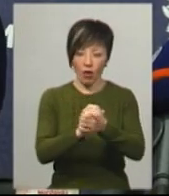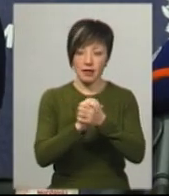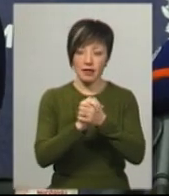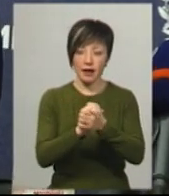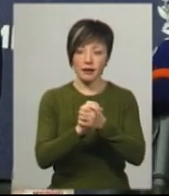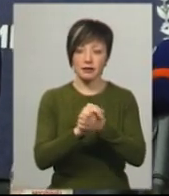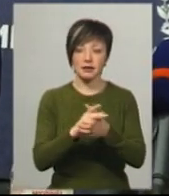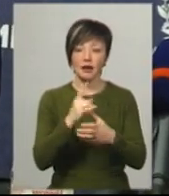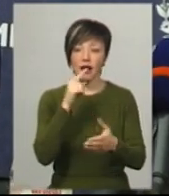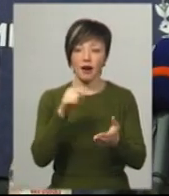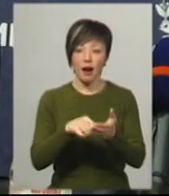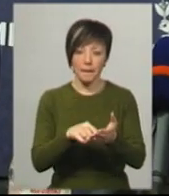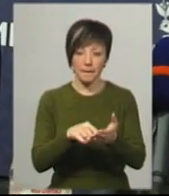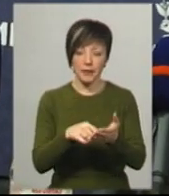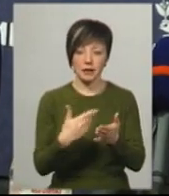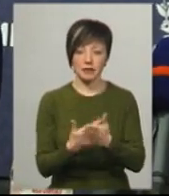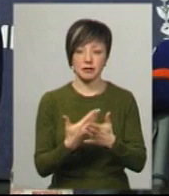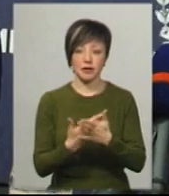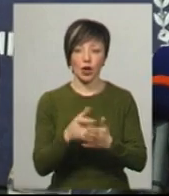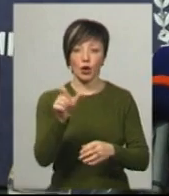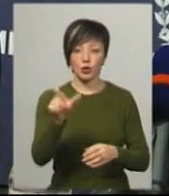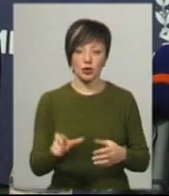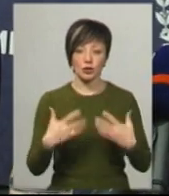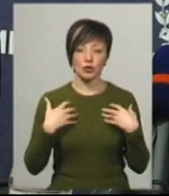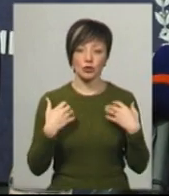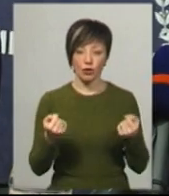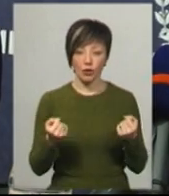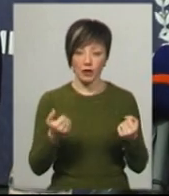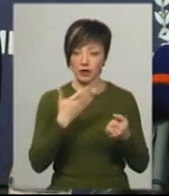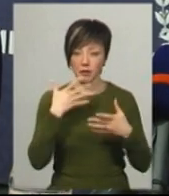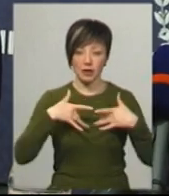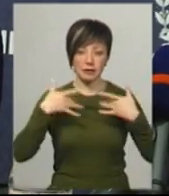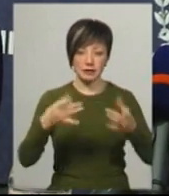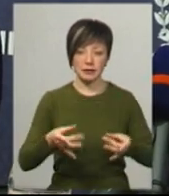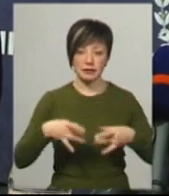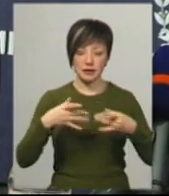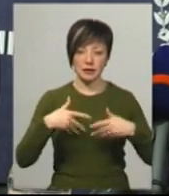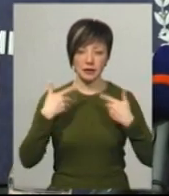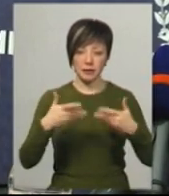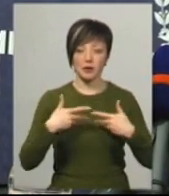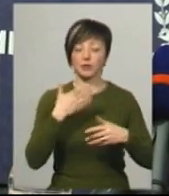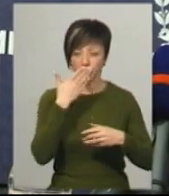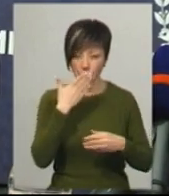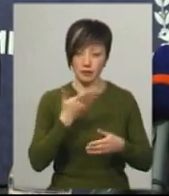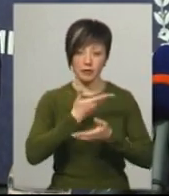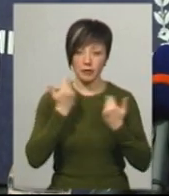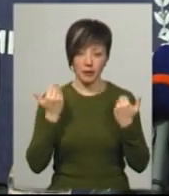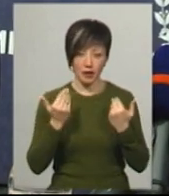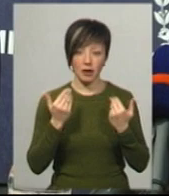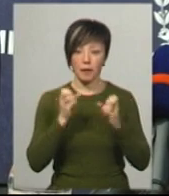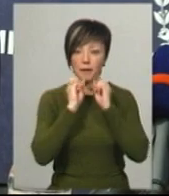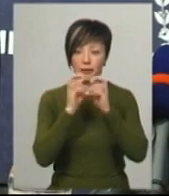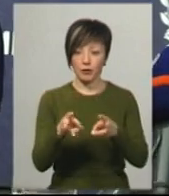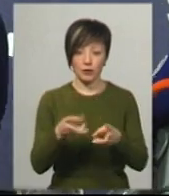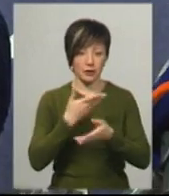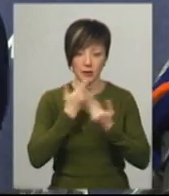контактно-крапельним. Якщо людина здорова, в неї немає мокроти, їй немає чим чихнути, і вона не плює